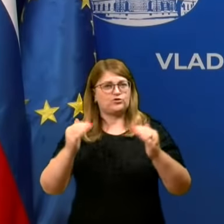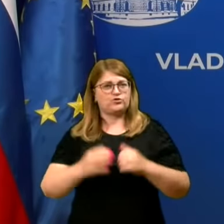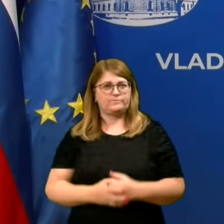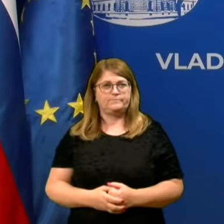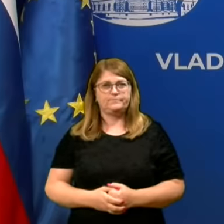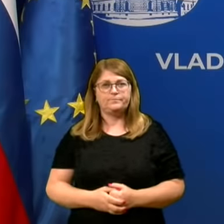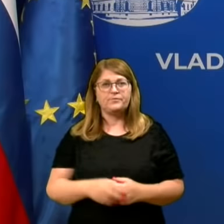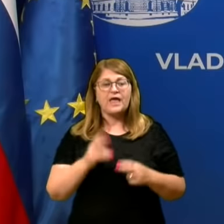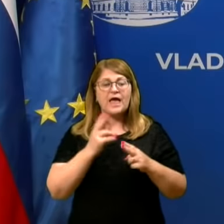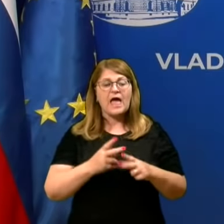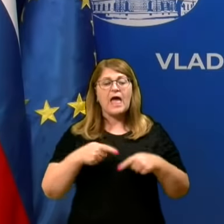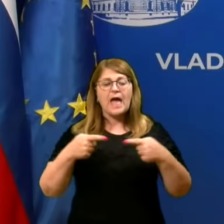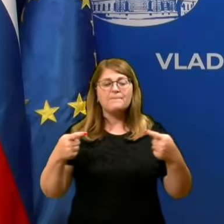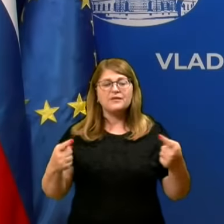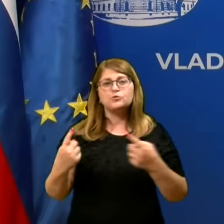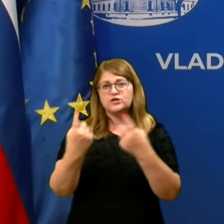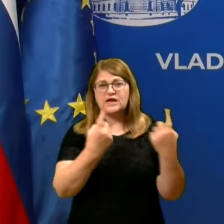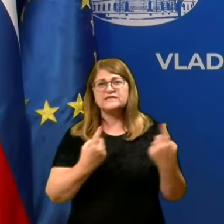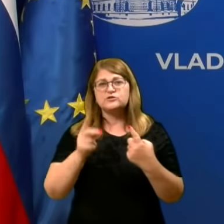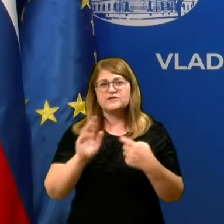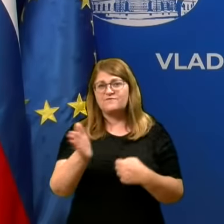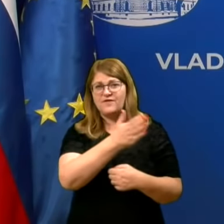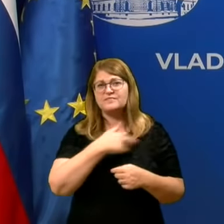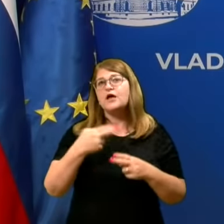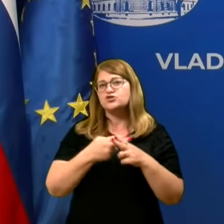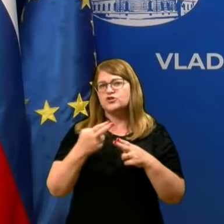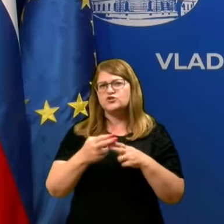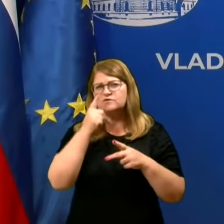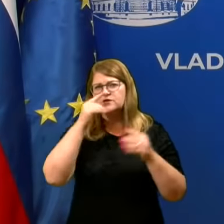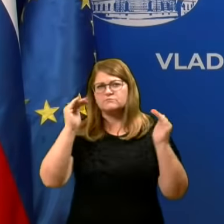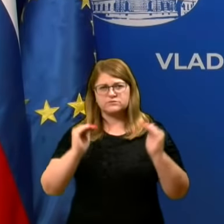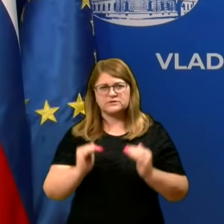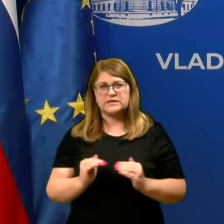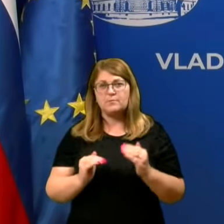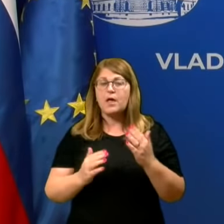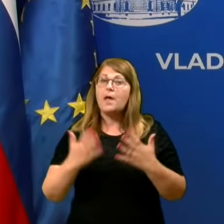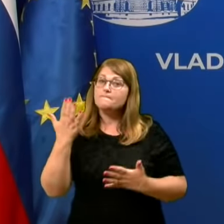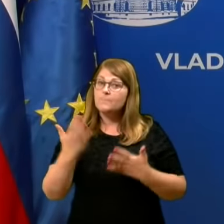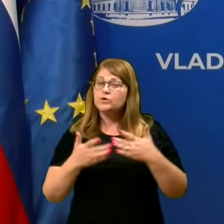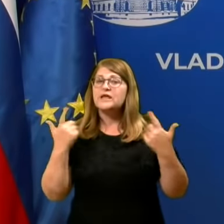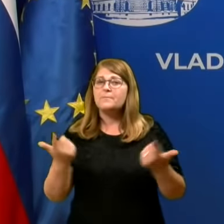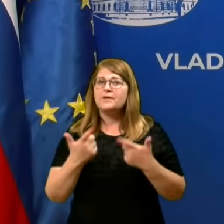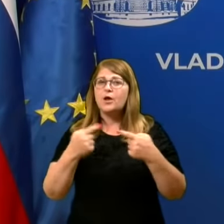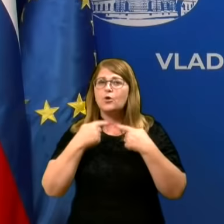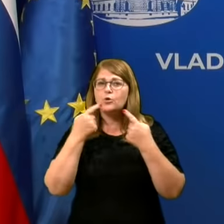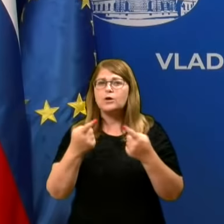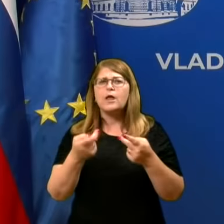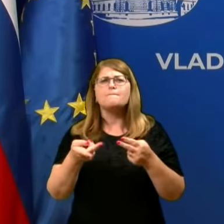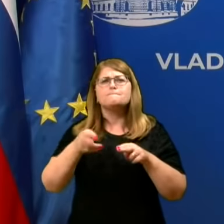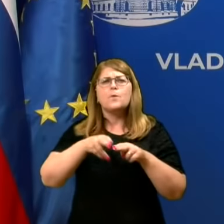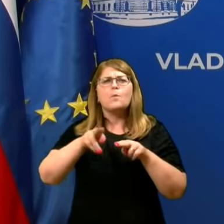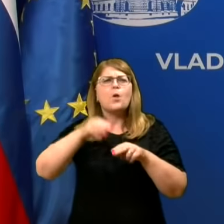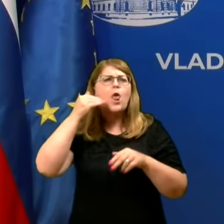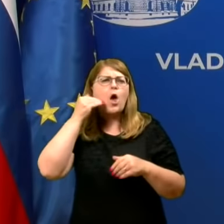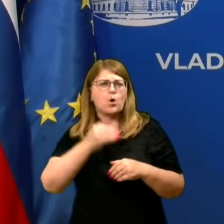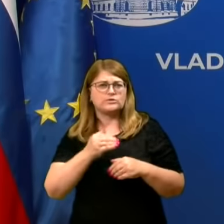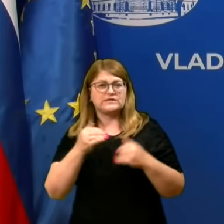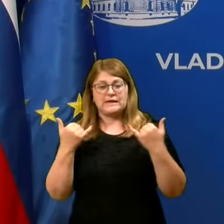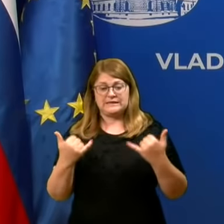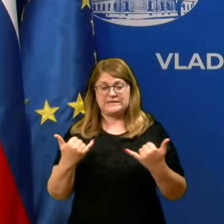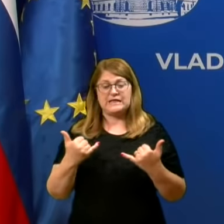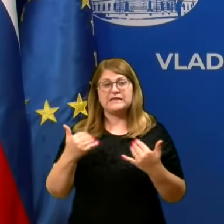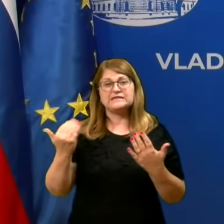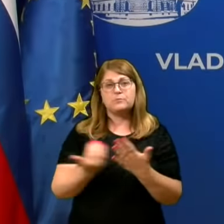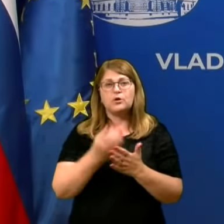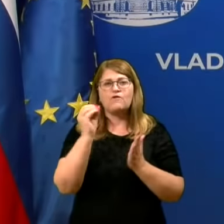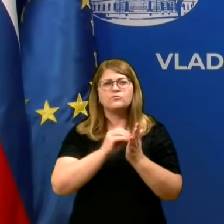Epidemiološka situacija v naši državi se slabša. Morda bi lahko rekli tudi zaostruje. Danes ponovno